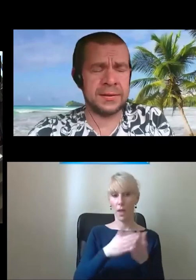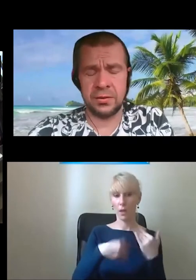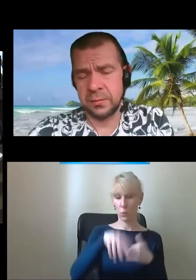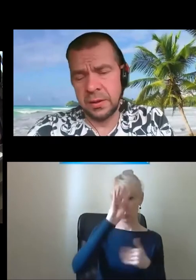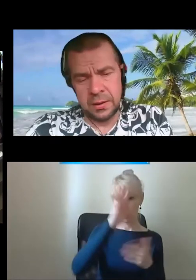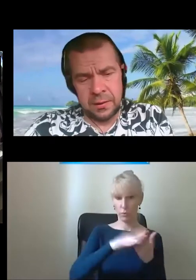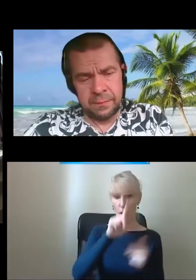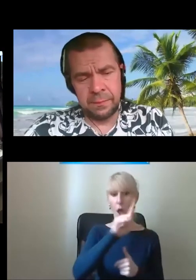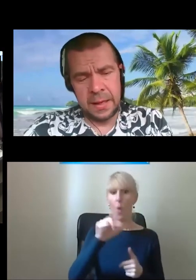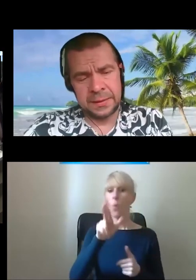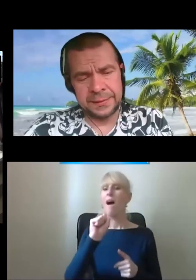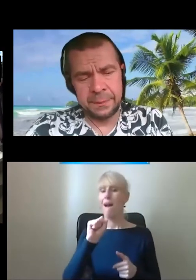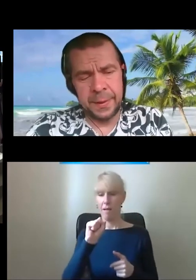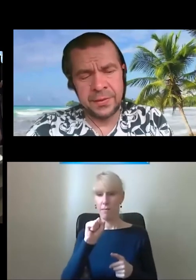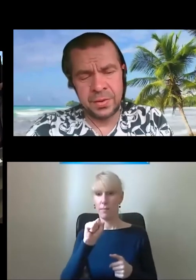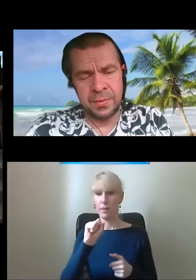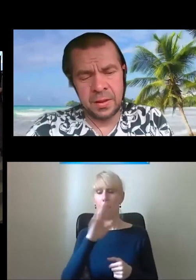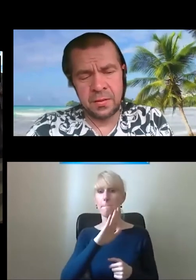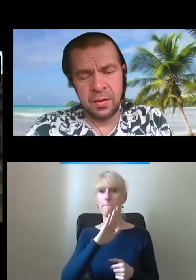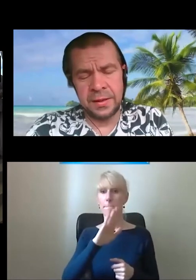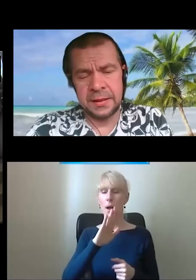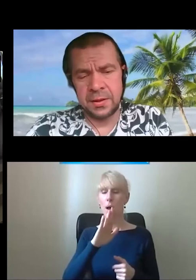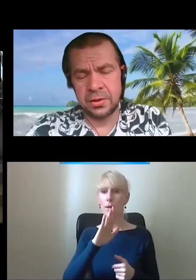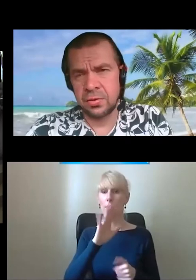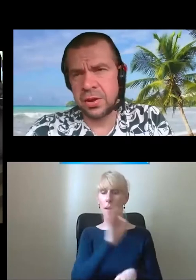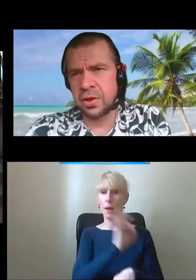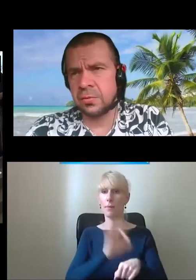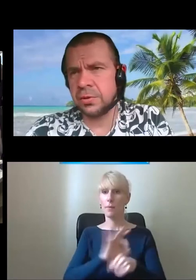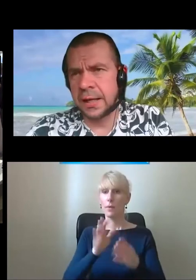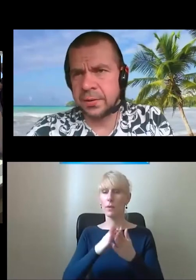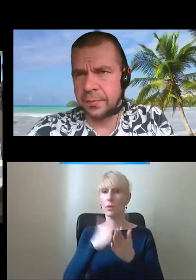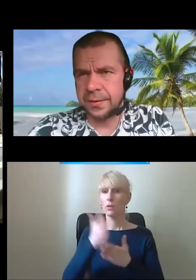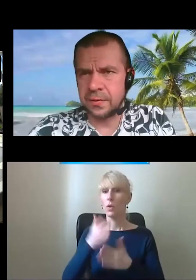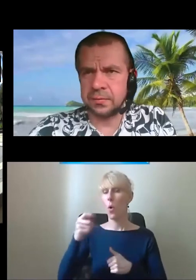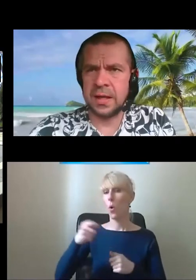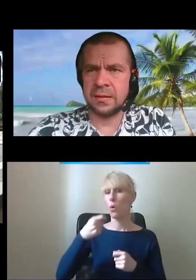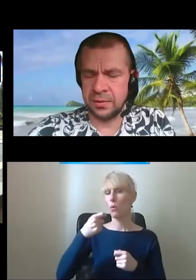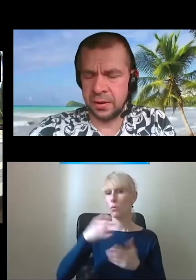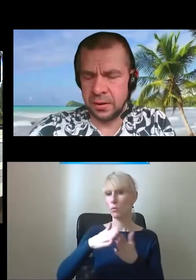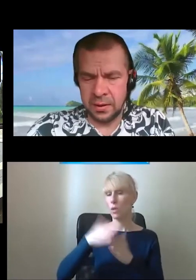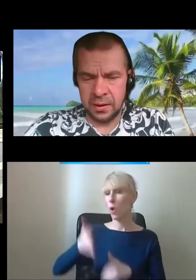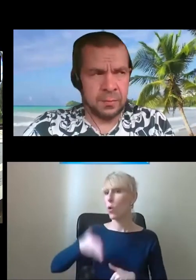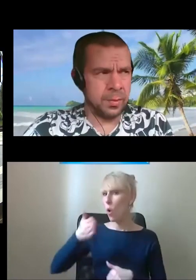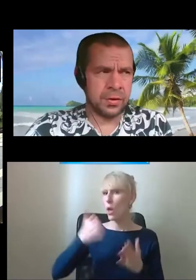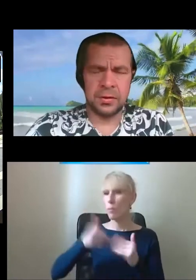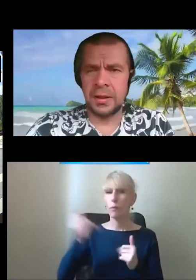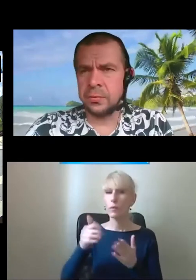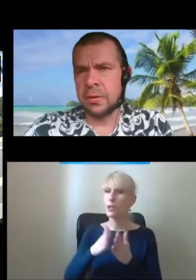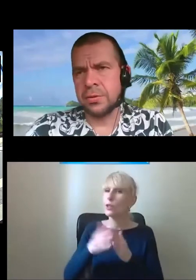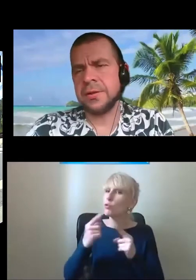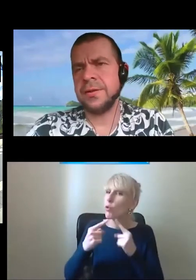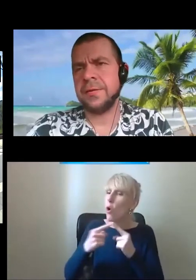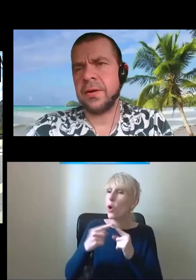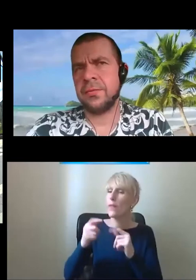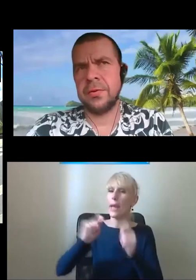Aglomeracyjną, ma taki zapęd, żeby kolej stała się troszeczkę komunikacją miejską, tak? Będzie po wykonaniu